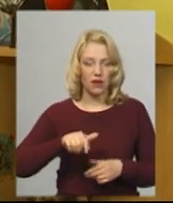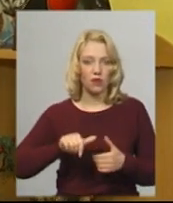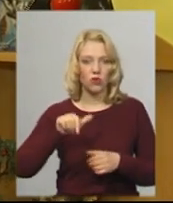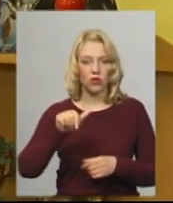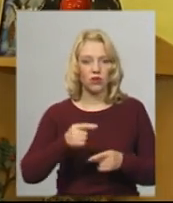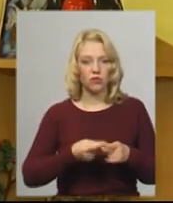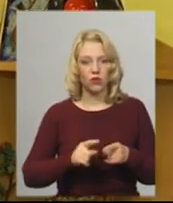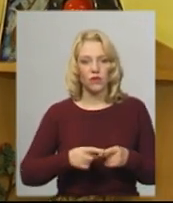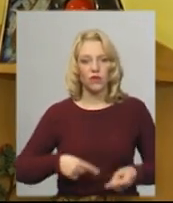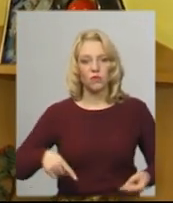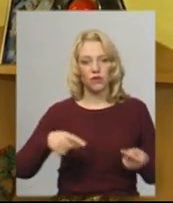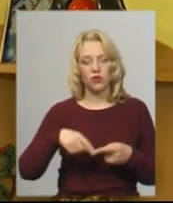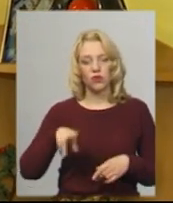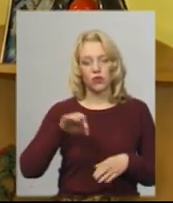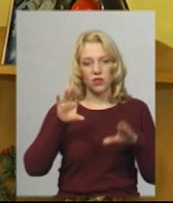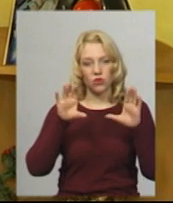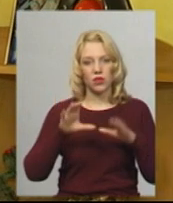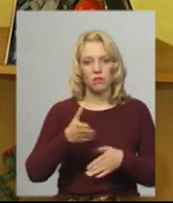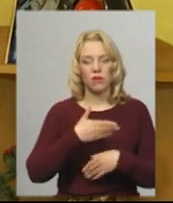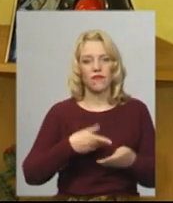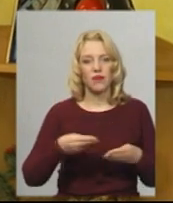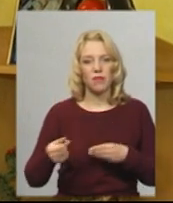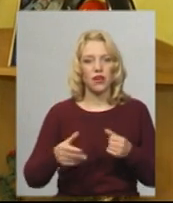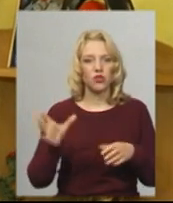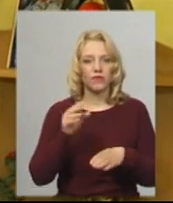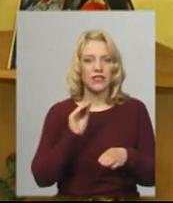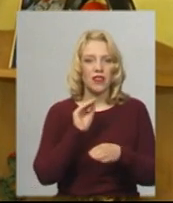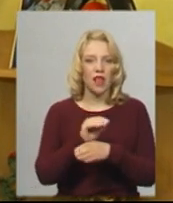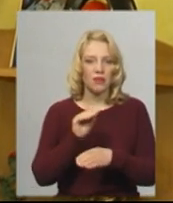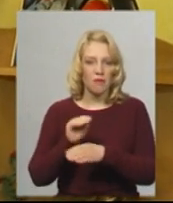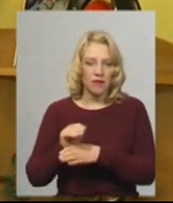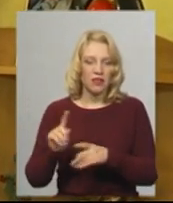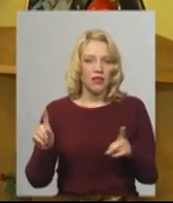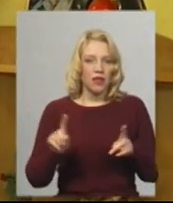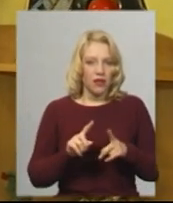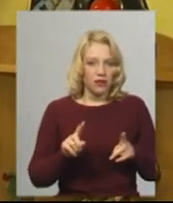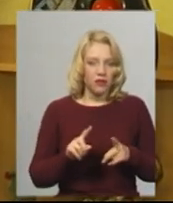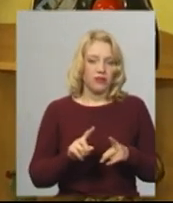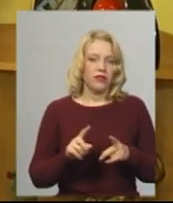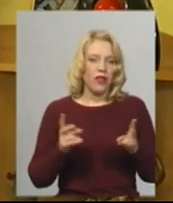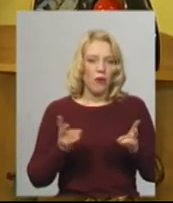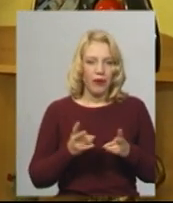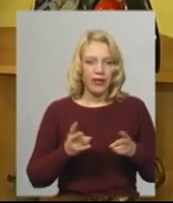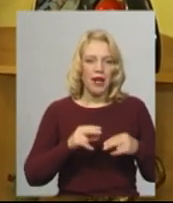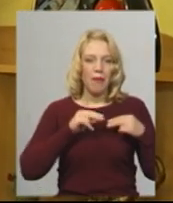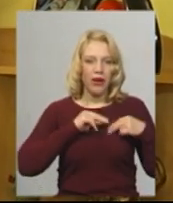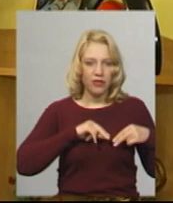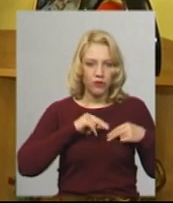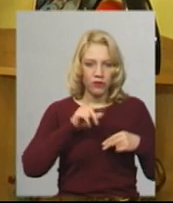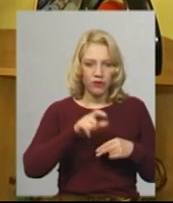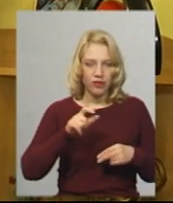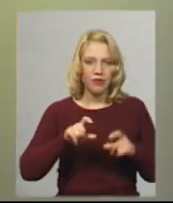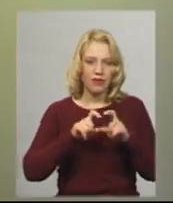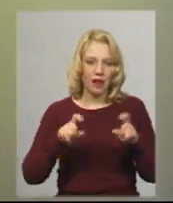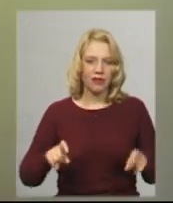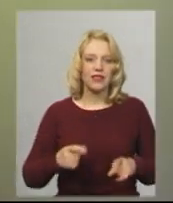відповідно до законодавства, ми виплачуємо всі надбавки, які необхідні працюючим в